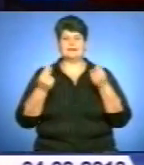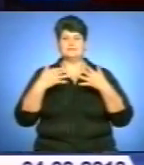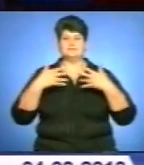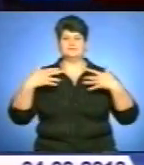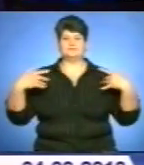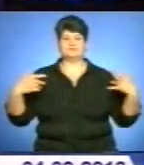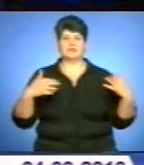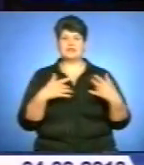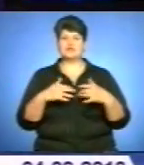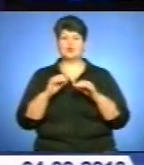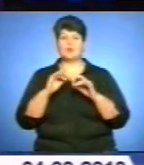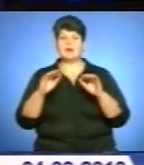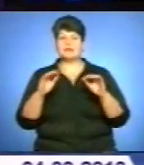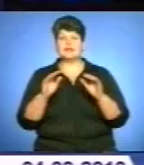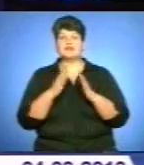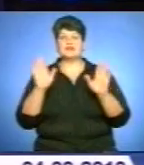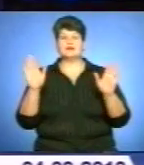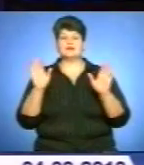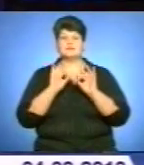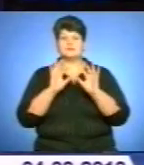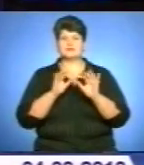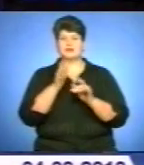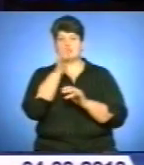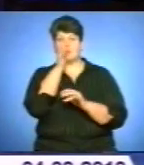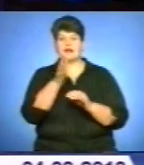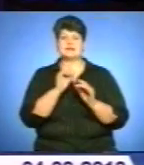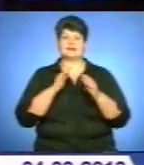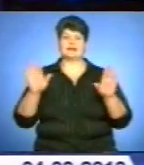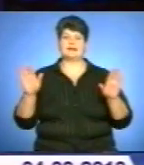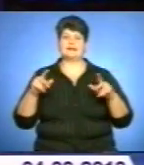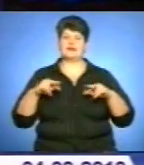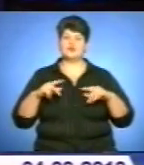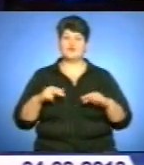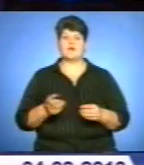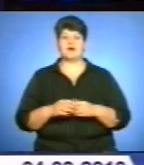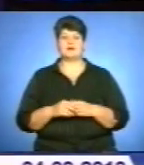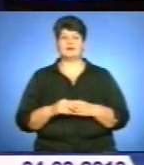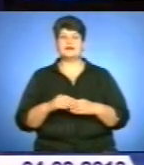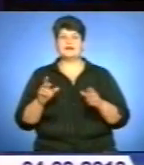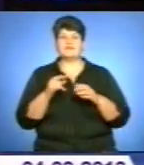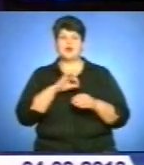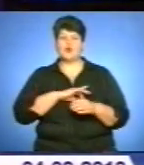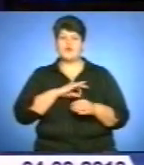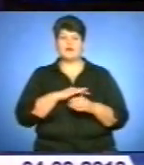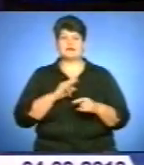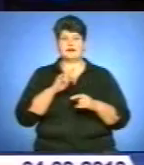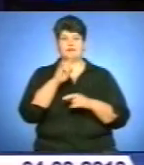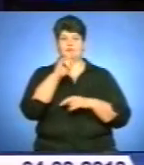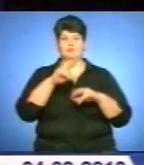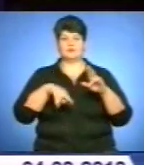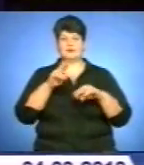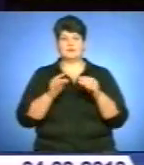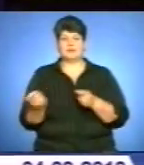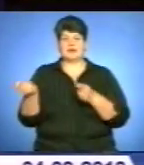музичних інструментах. Читали гуморезки і вірші танцювали. Вихованці гуртка «Авіамоделювання» з Почаєва привезли зібрану